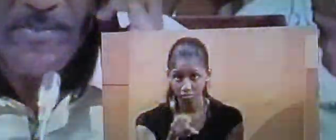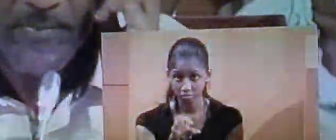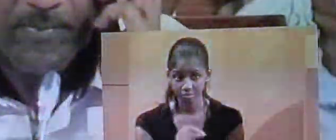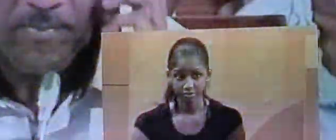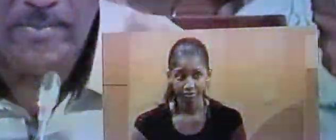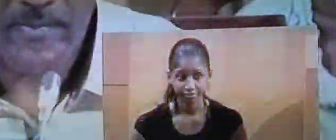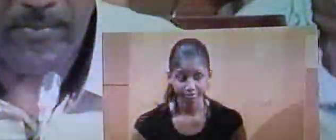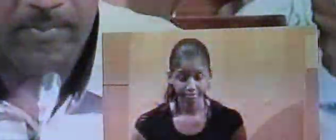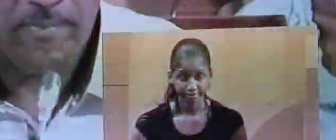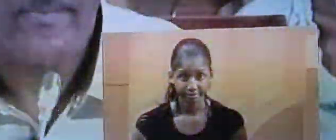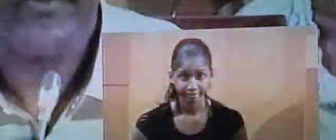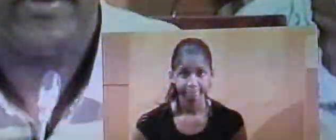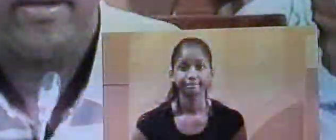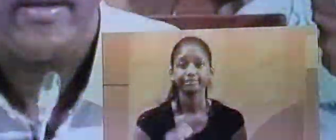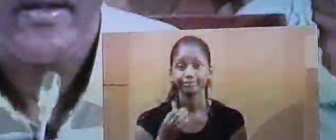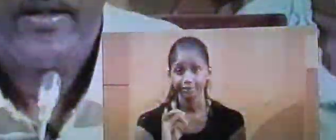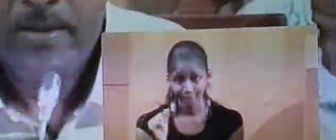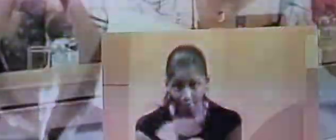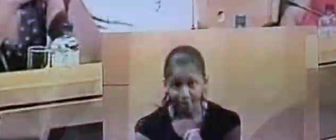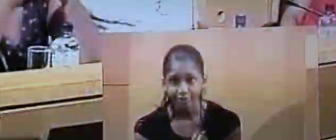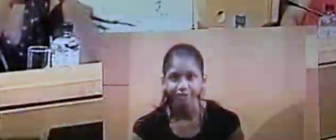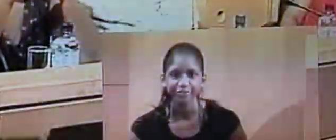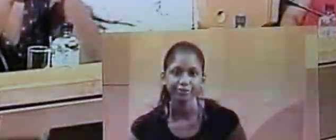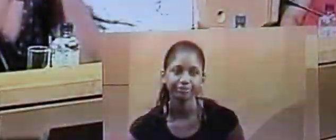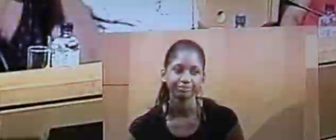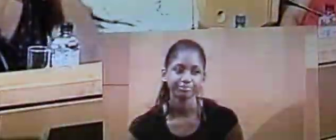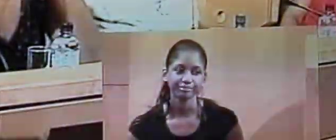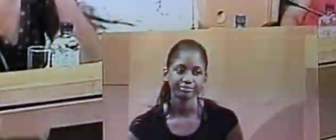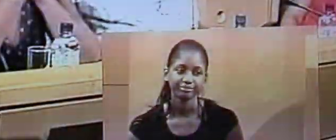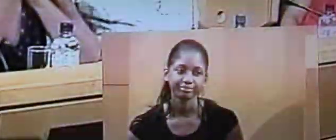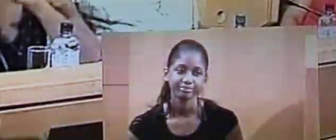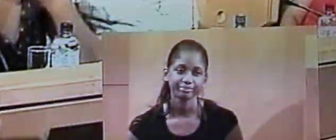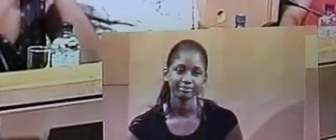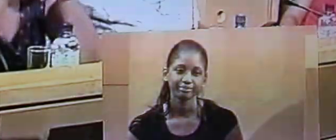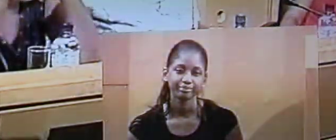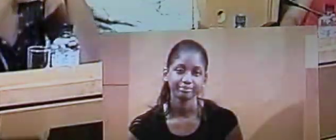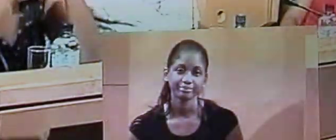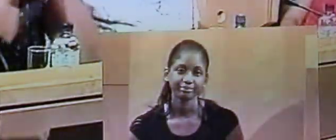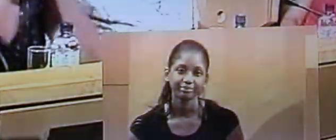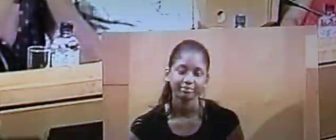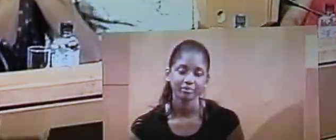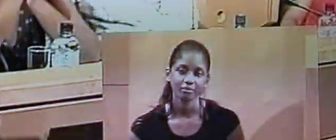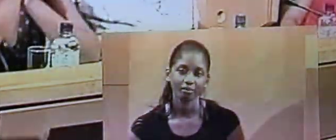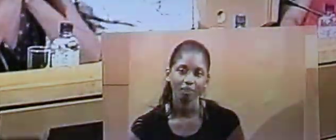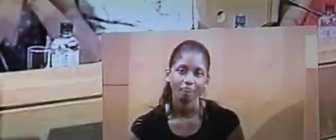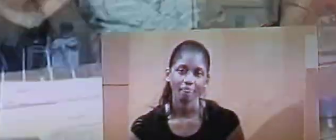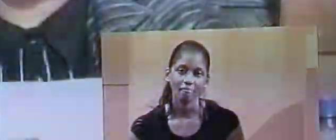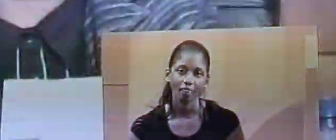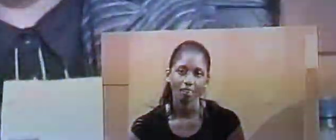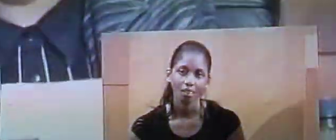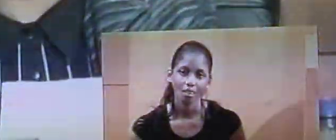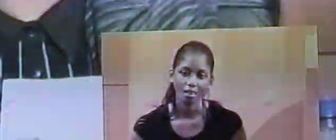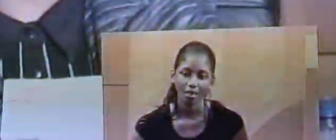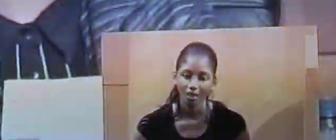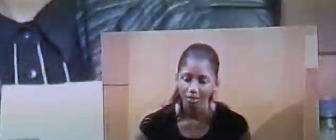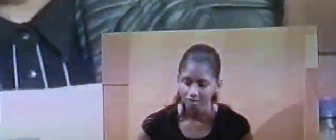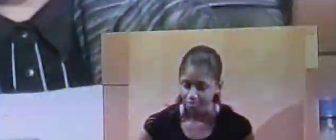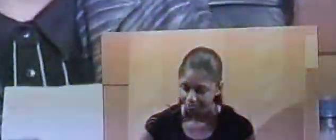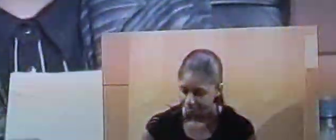Alors, oui, hélas, sur le site, colloquemercie.fr,